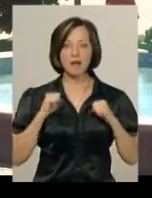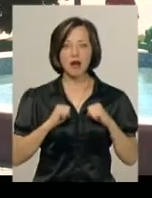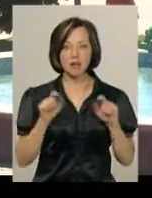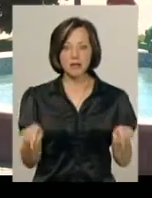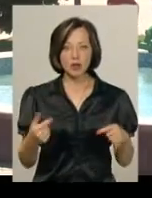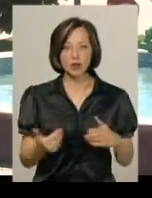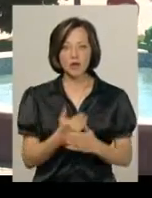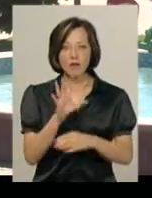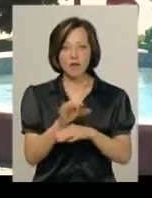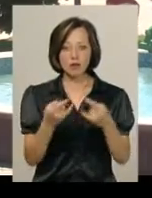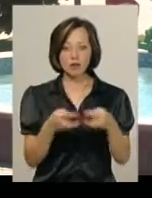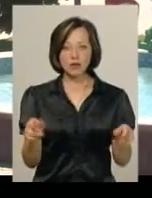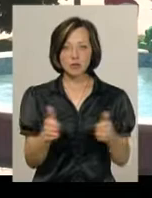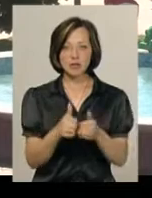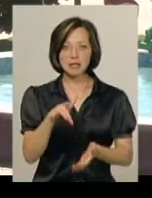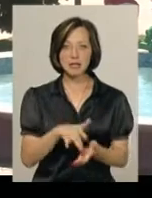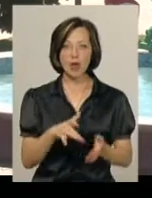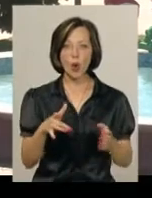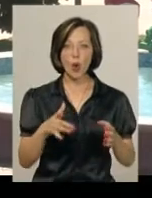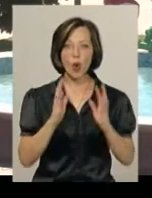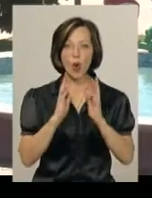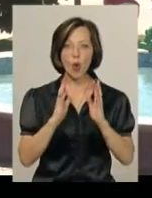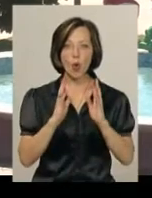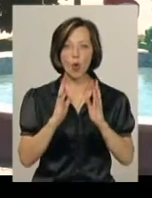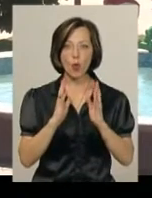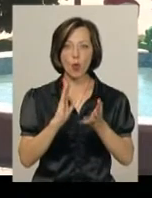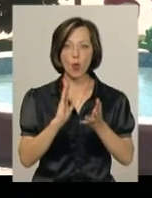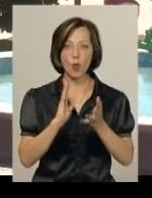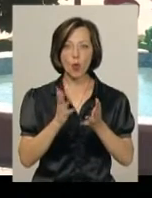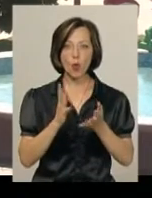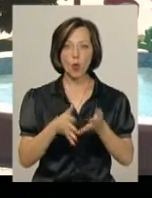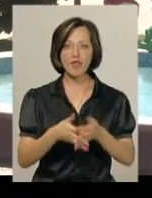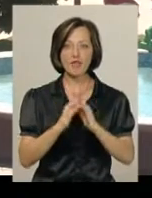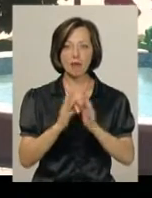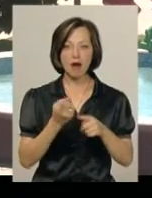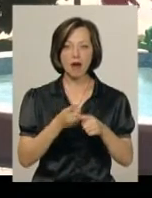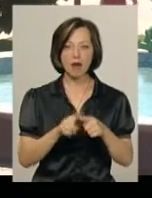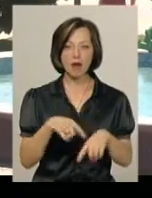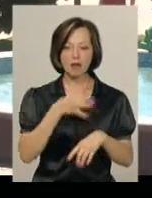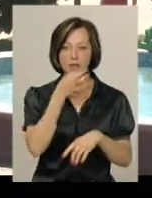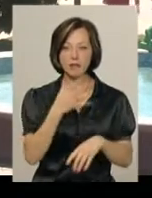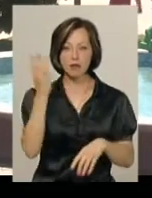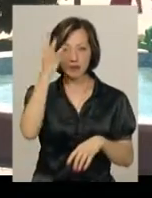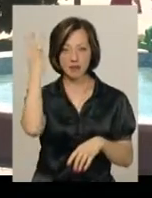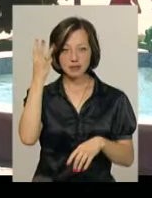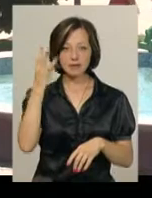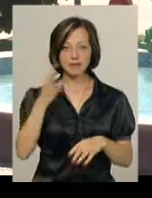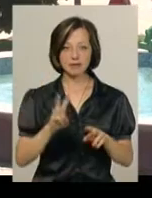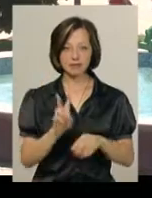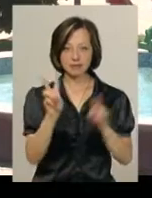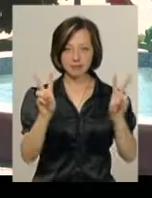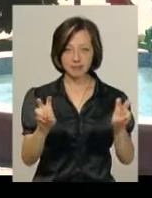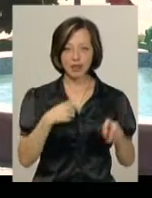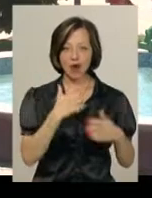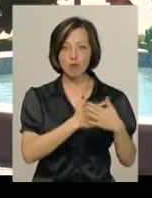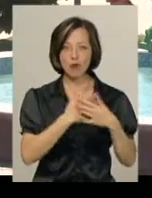створити нову фотозону біля центрального нірмагу, ми бачимо, я люблю Хмельницький такий типовий знак для всіх міст,